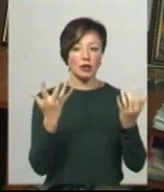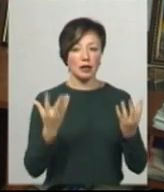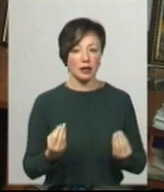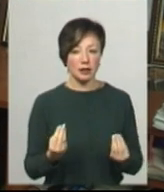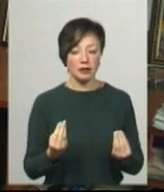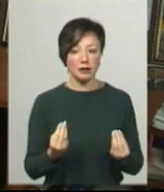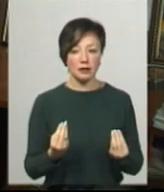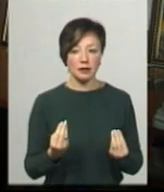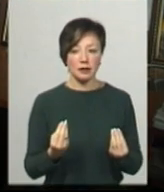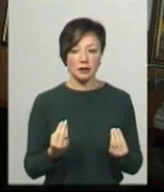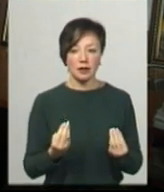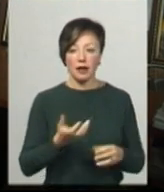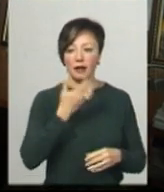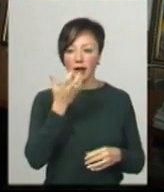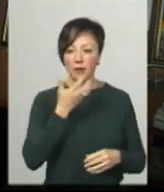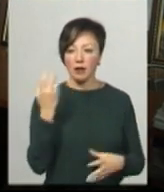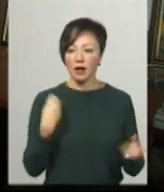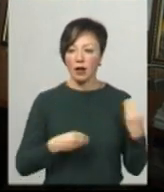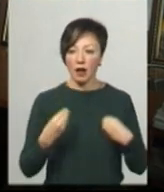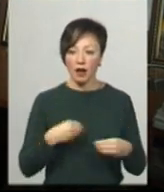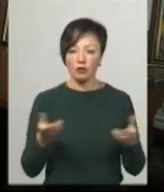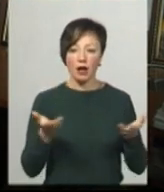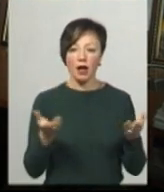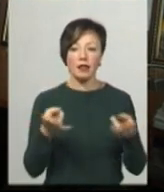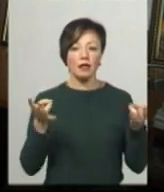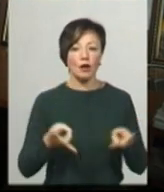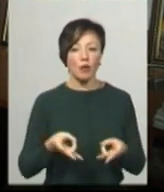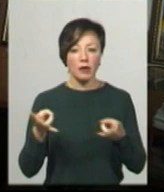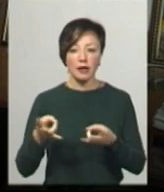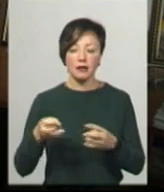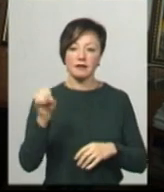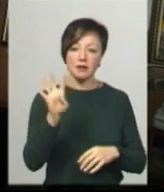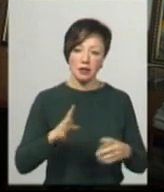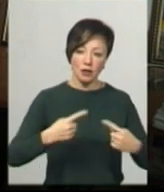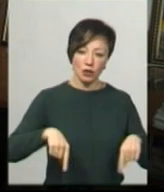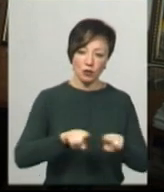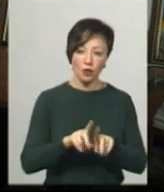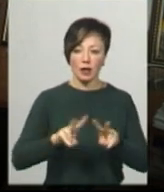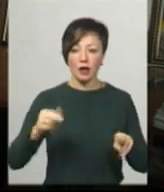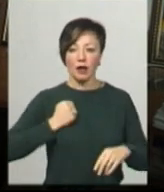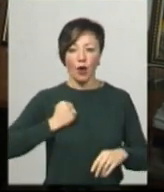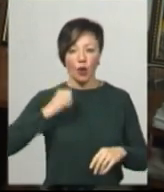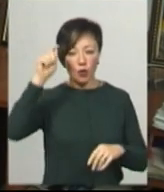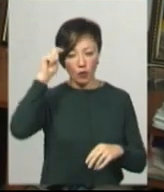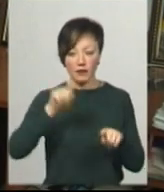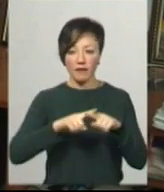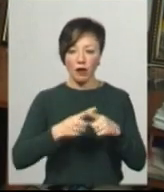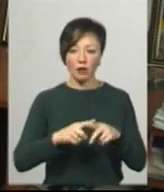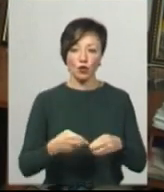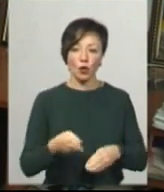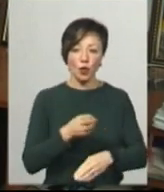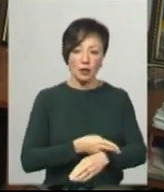теплі речі, котрі необхідні як в сірій зоні, так і хлопцям. В'яжуть носки.